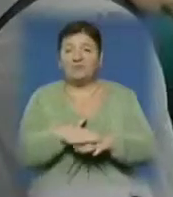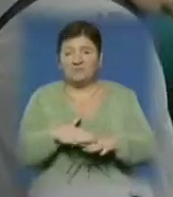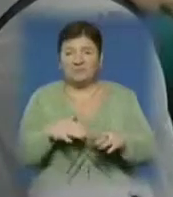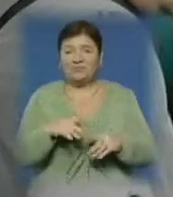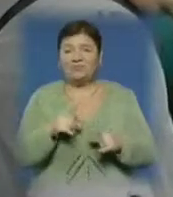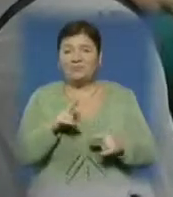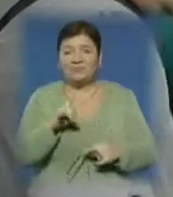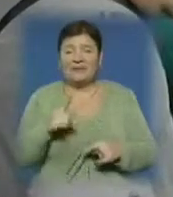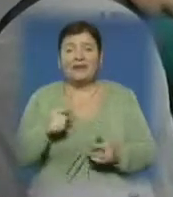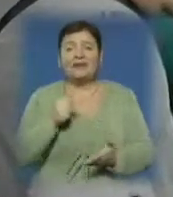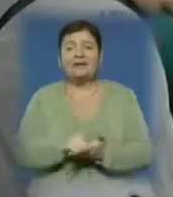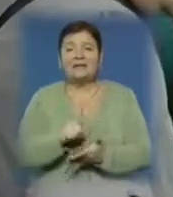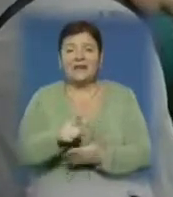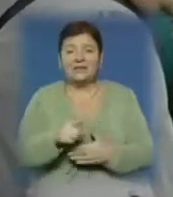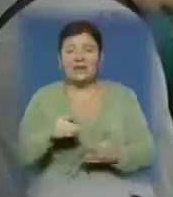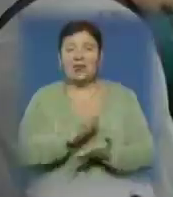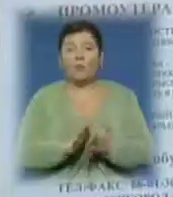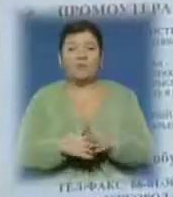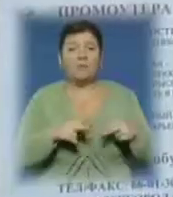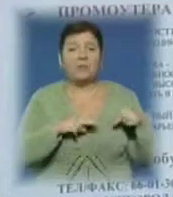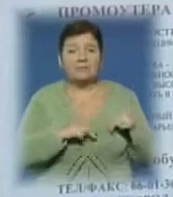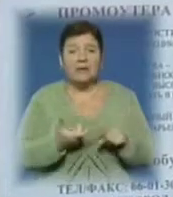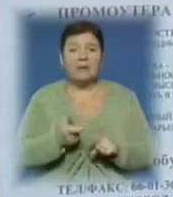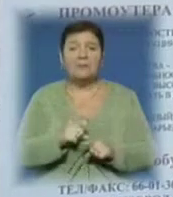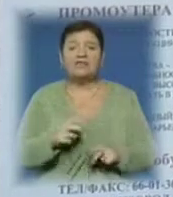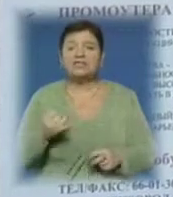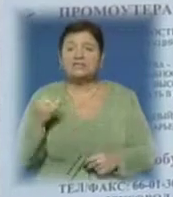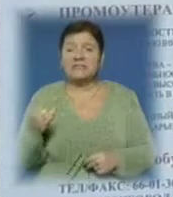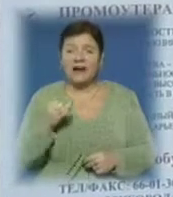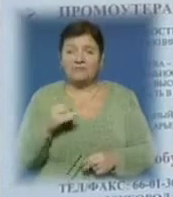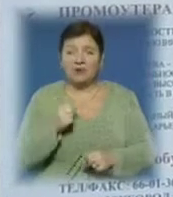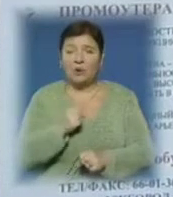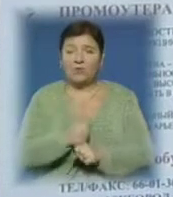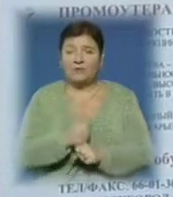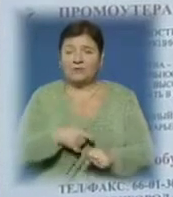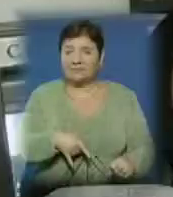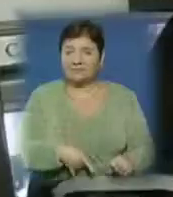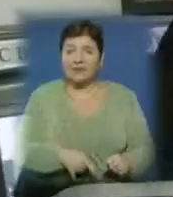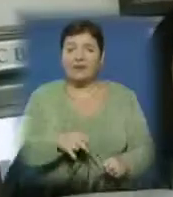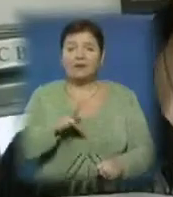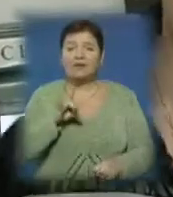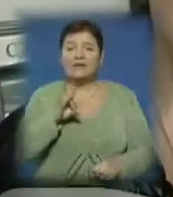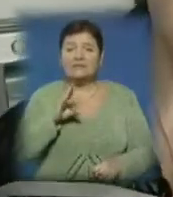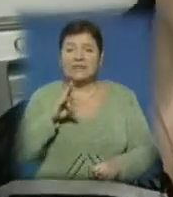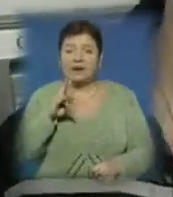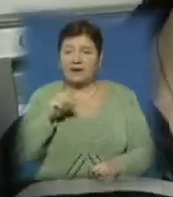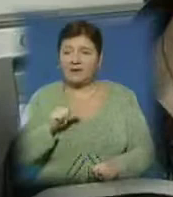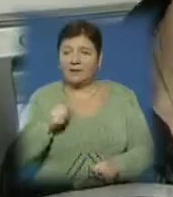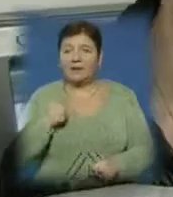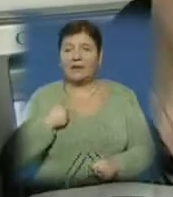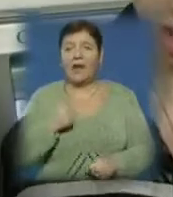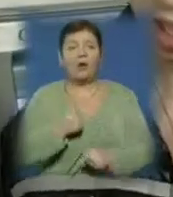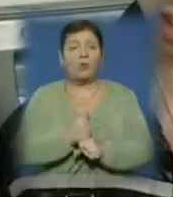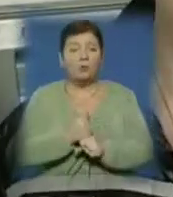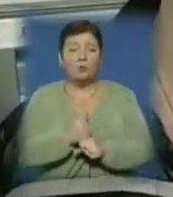вимогами до кандидатів та умовами праці. Найбільше цікавих шукачів роботи – торгівля та логістика. Я шукаю роботи продавця,